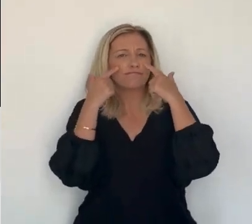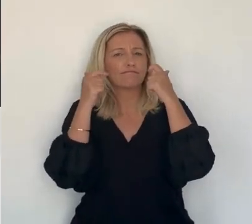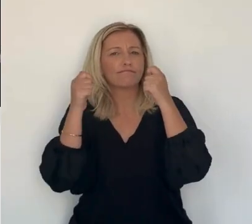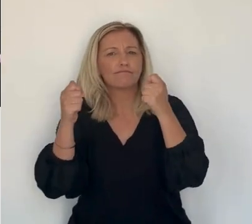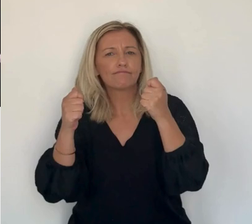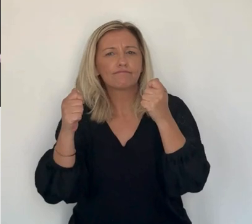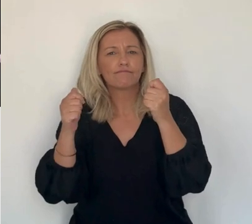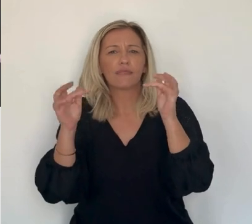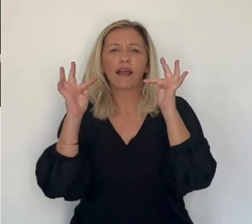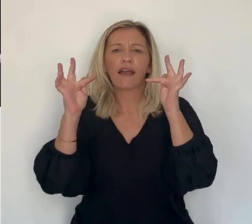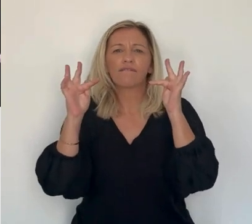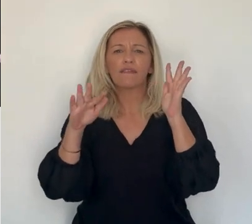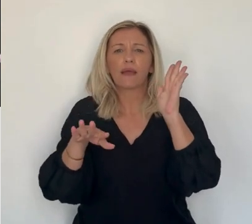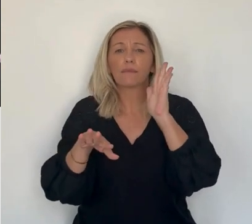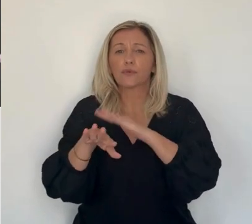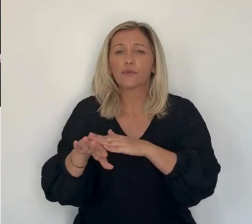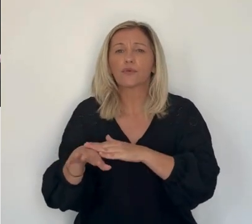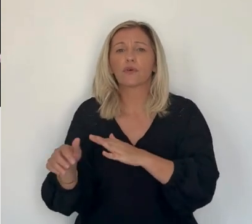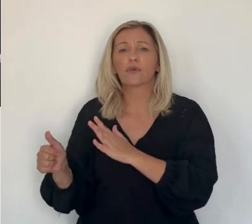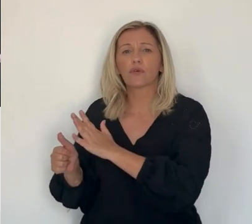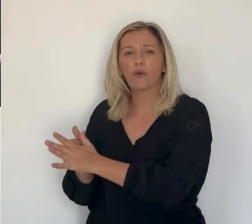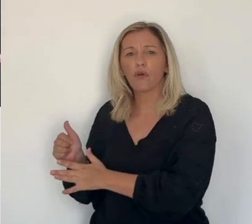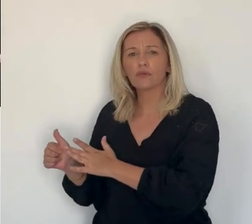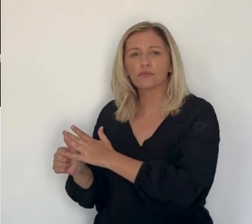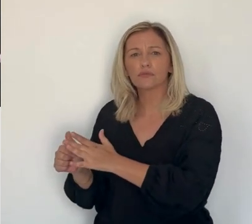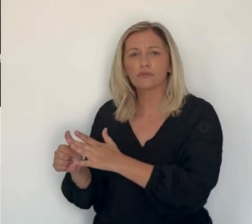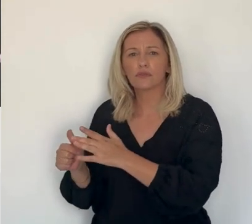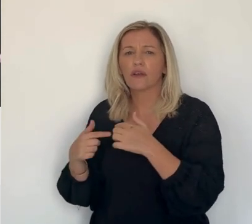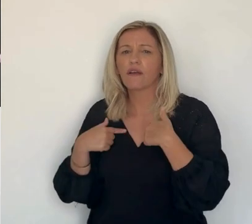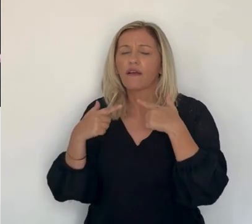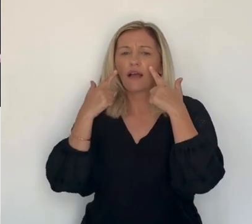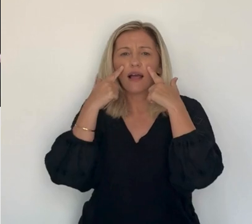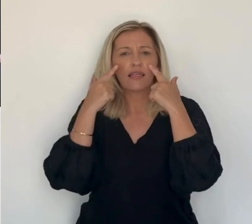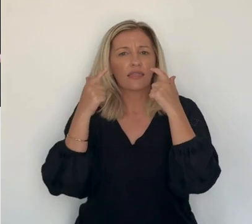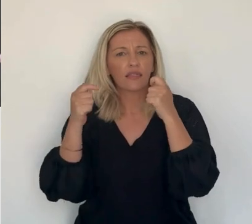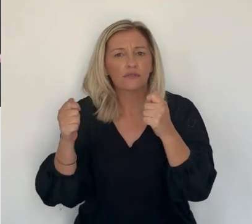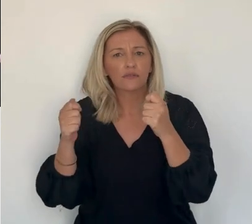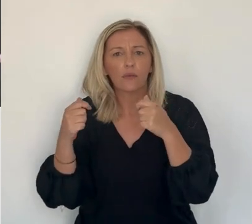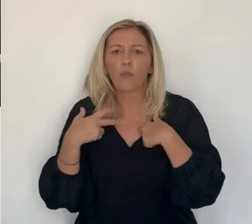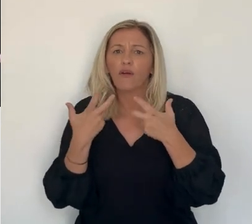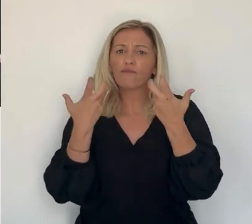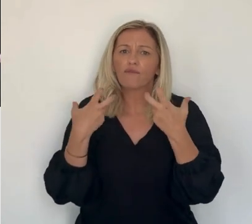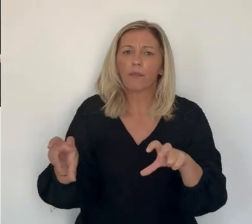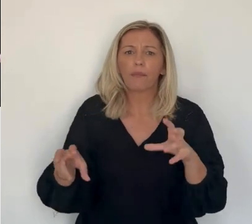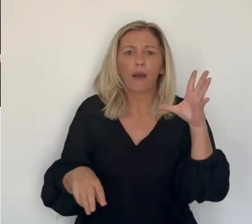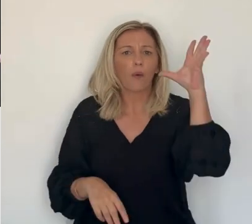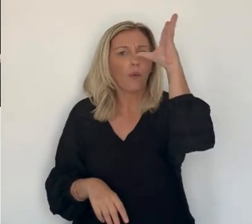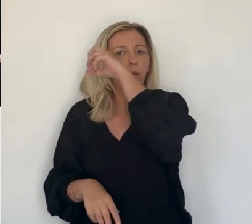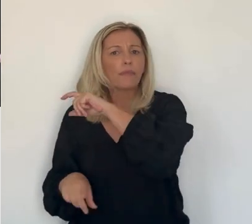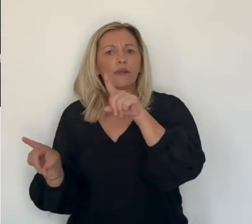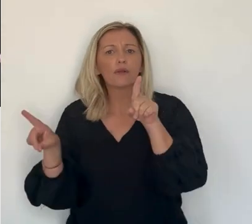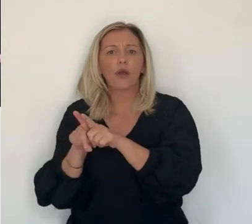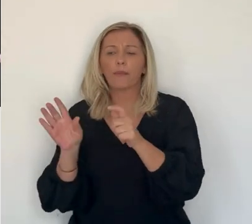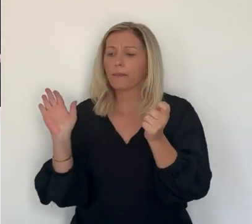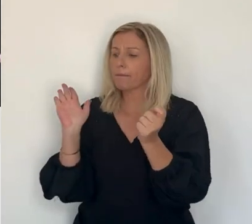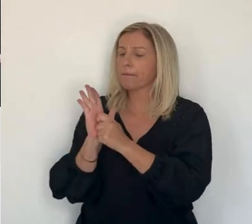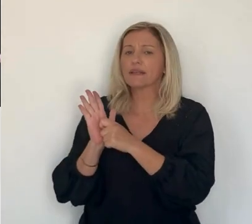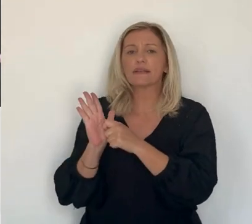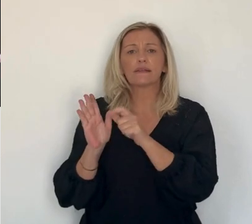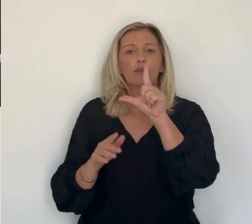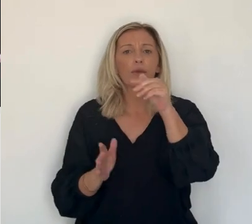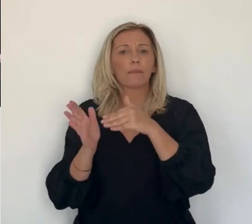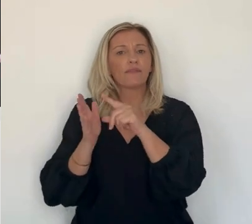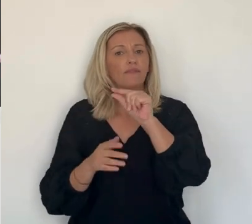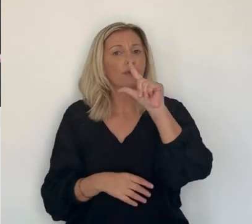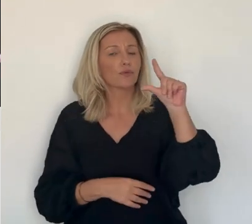J'espère qu'il sera fait mention de la Corse dans la déclaration de politique générale du Premier ministre Michel Barnier. Pour ma part, je compte bien évoquer le sujet dans